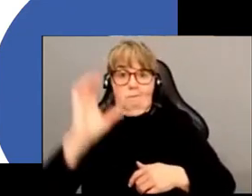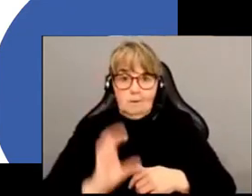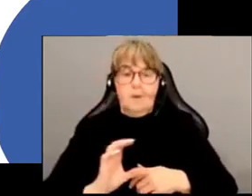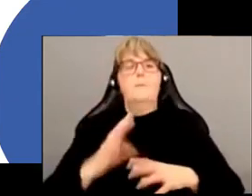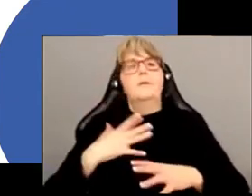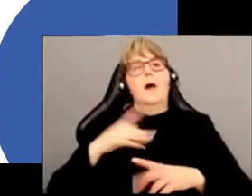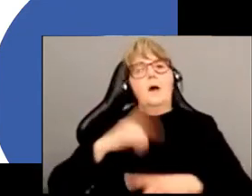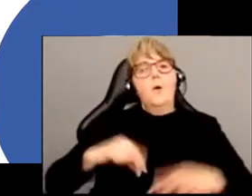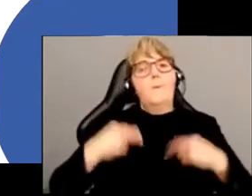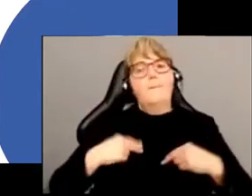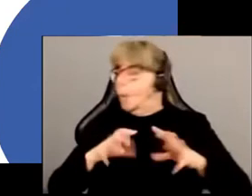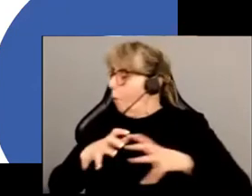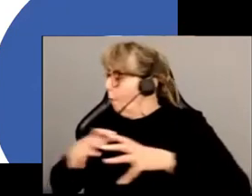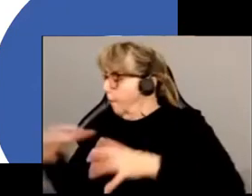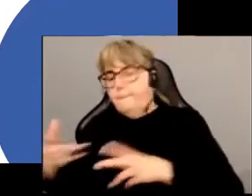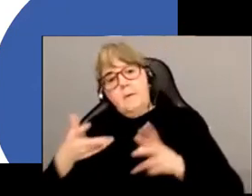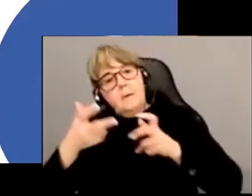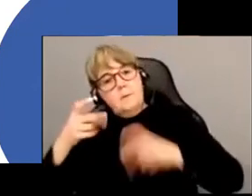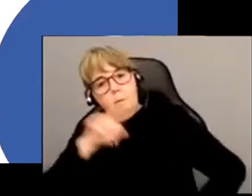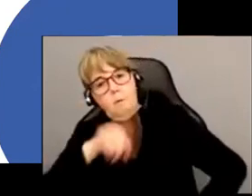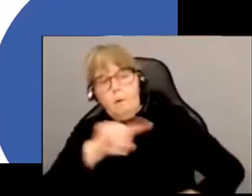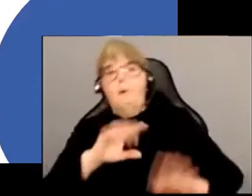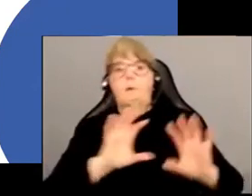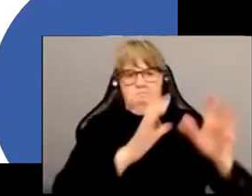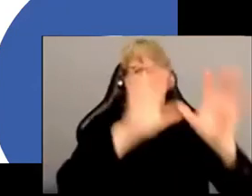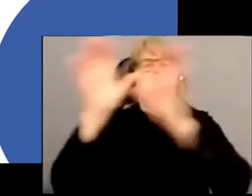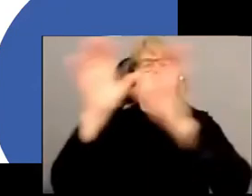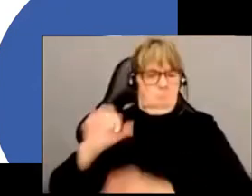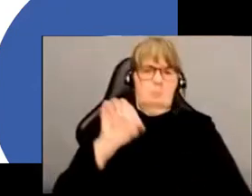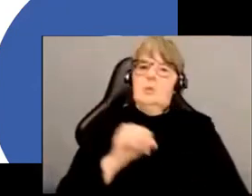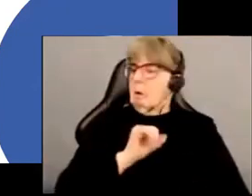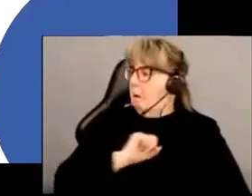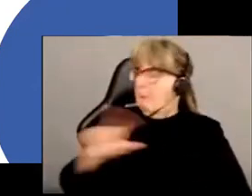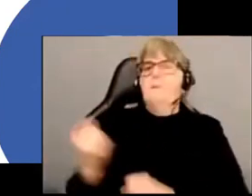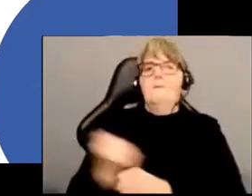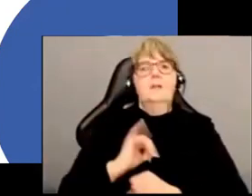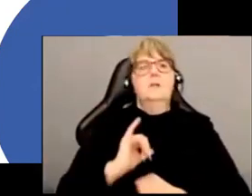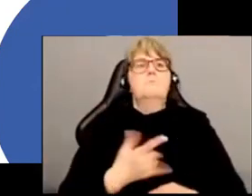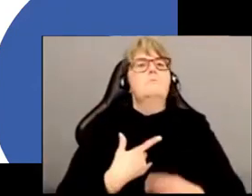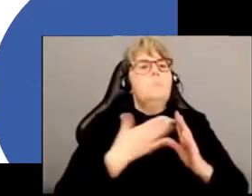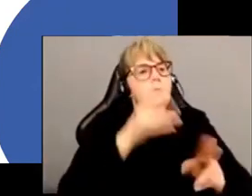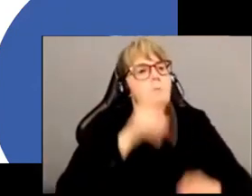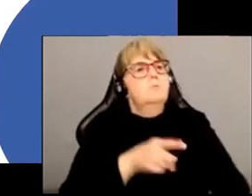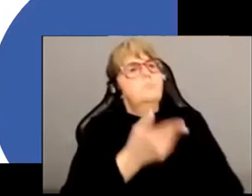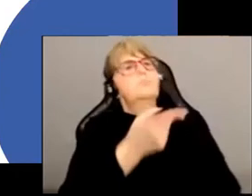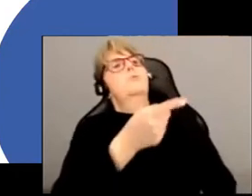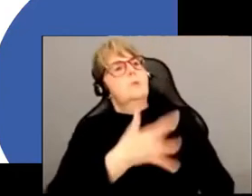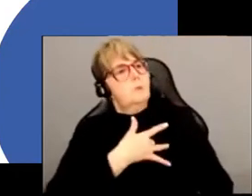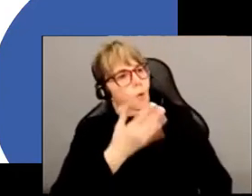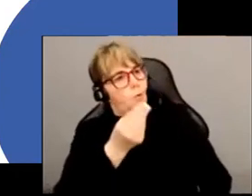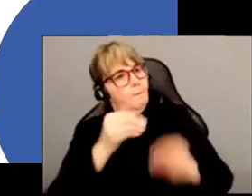perceptions de groupes humains, on a également ce genre de catégorisation, c'est-à-dire si on demande à des personnes par exemple où est-ce que vous